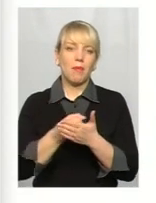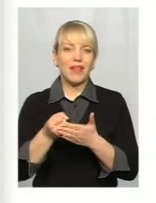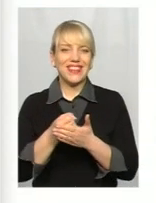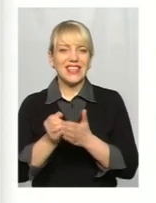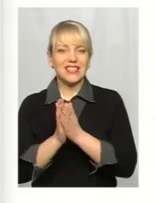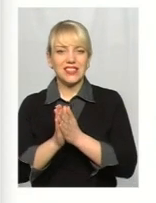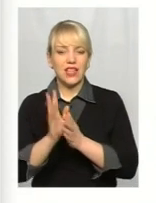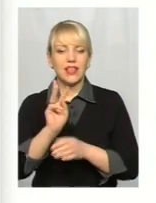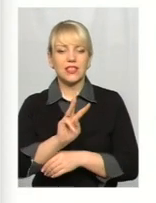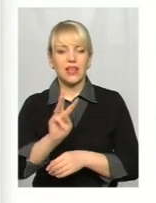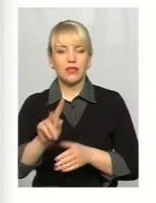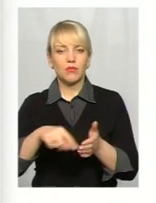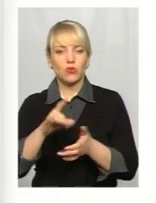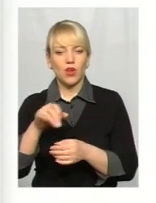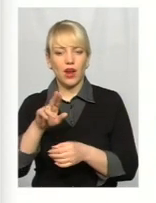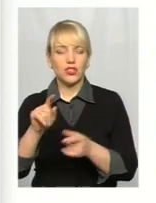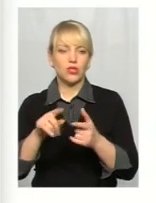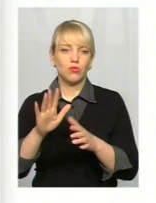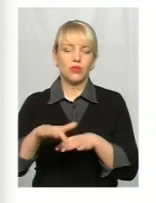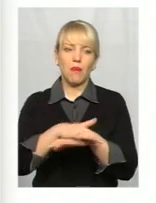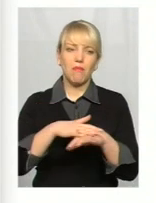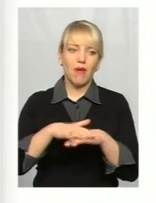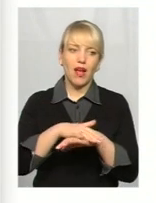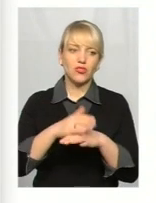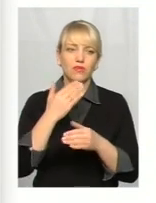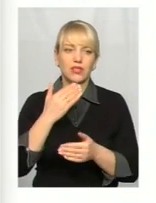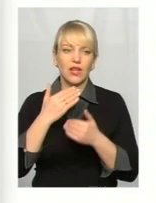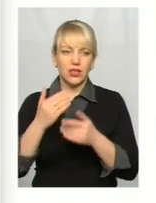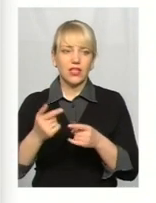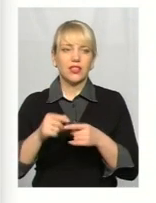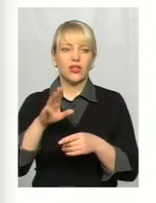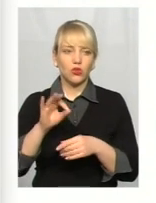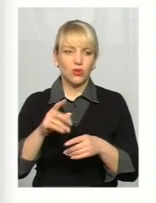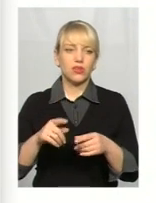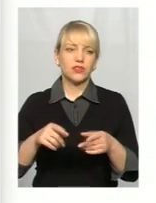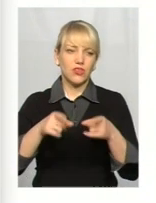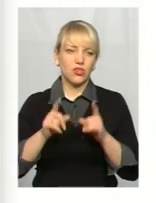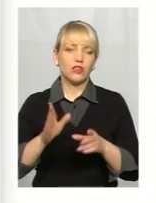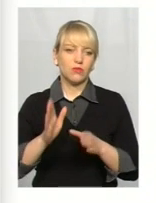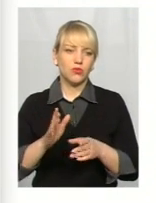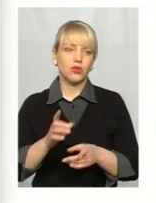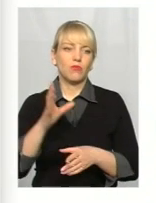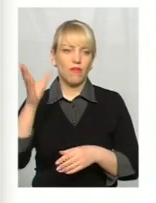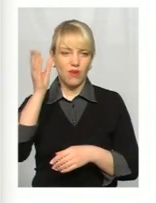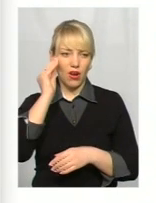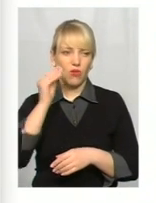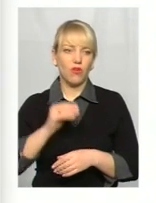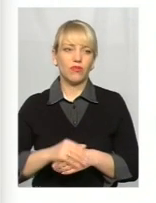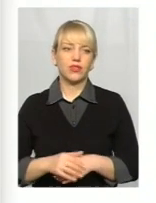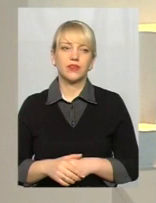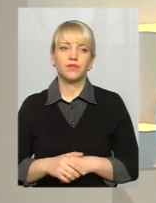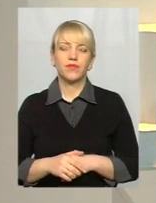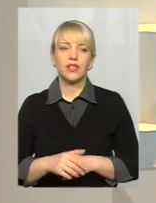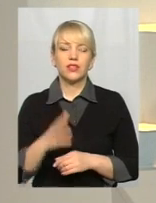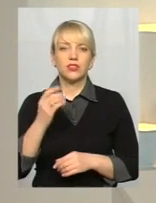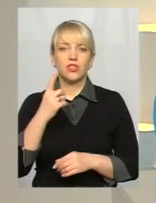чи будуть масове звернення людей, що ці екрани відволікають, тоді, звичайно, ми будемо це все враховувати, це без заперечення. І одразу прочитаю